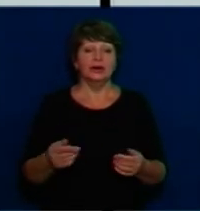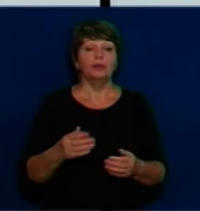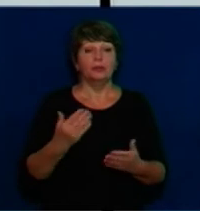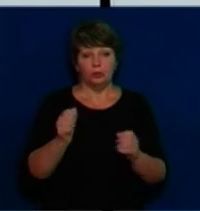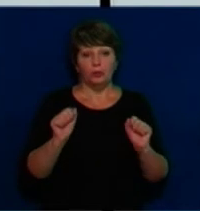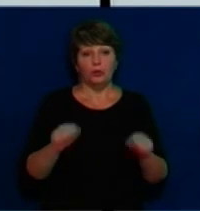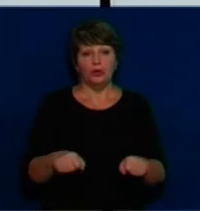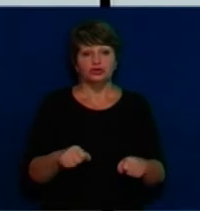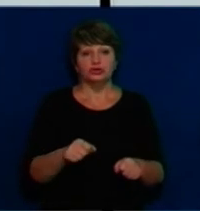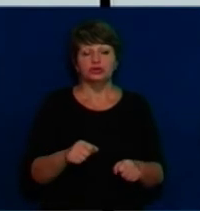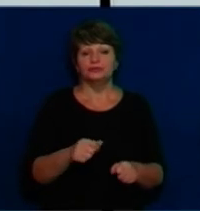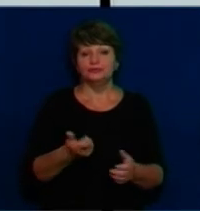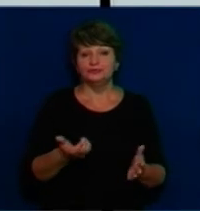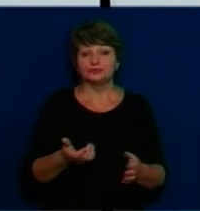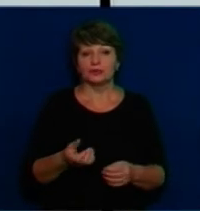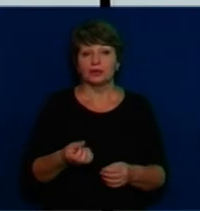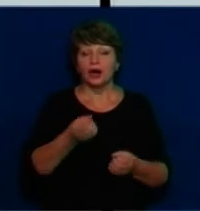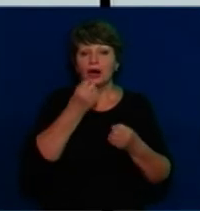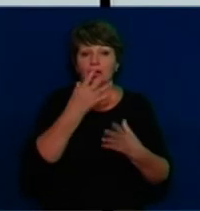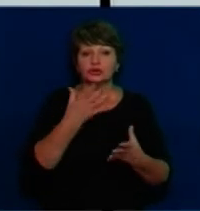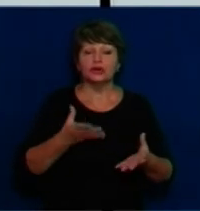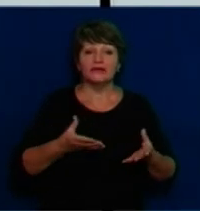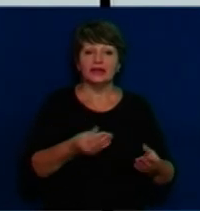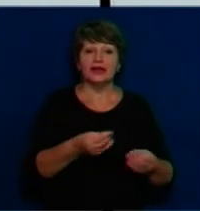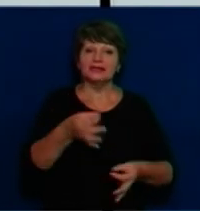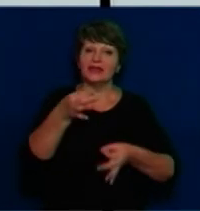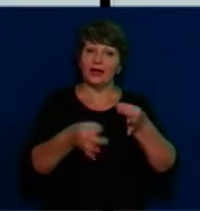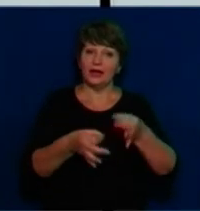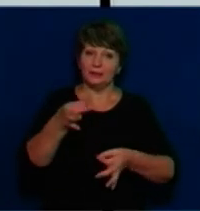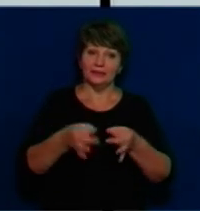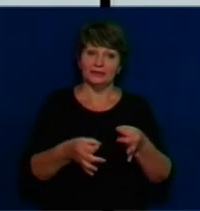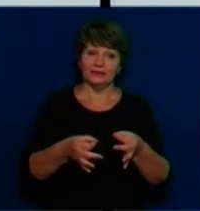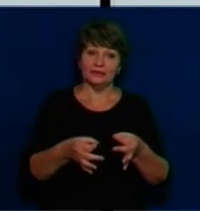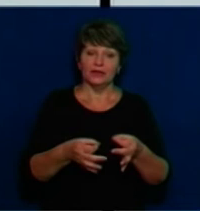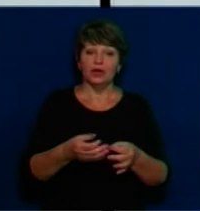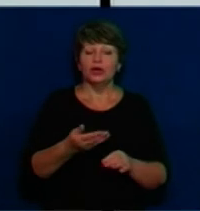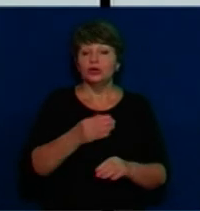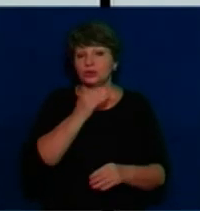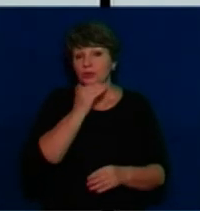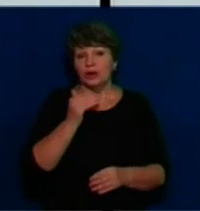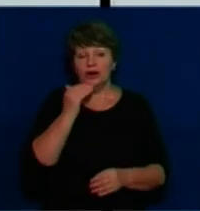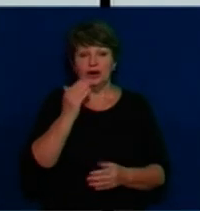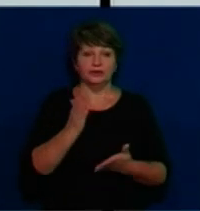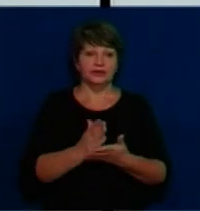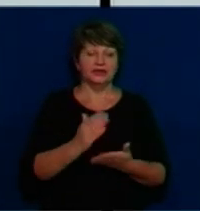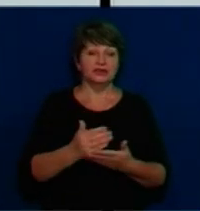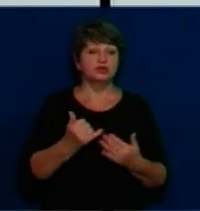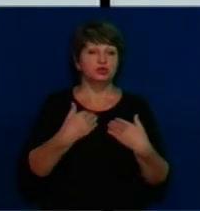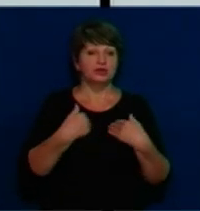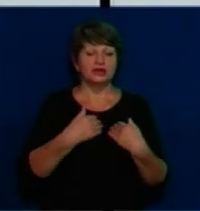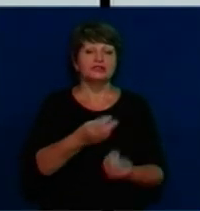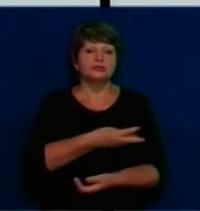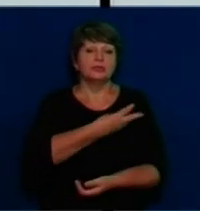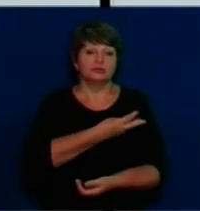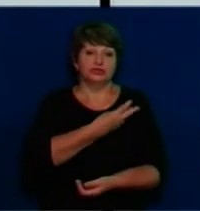крайній мрі, дуже-дуже будемо хорошо вліяти на екологію таким способом. І дуже багато у нас всяких бажань, повірте мені.